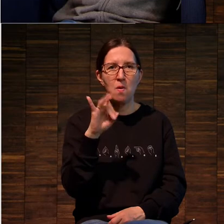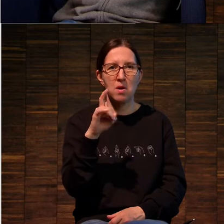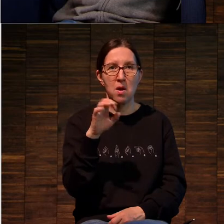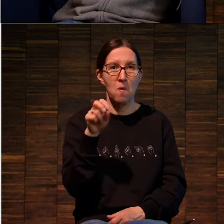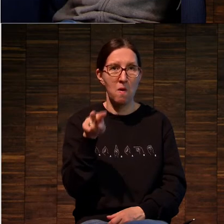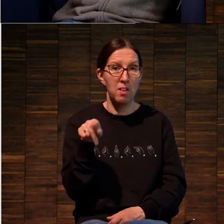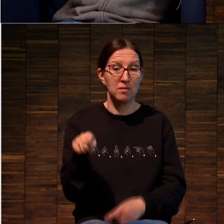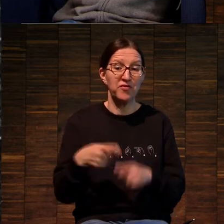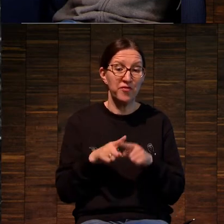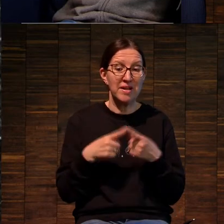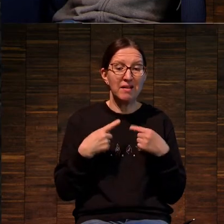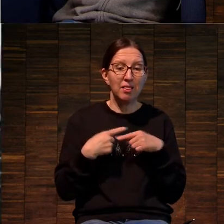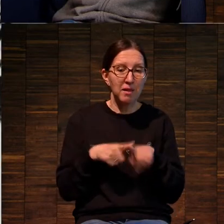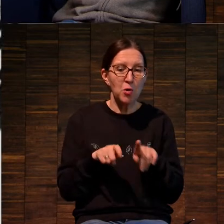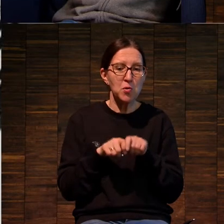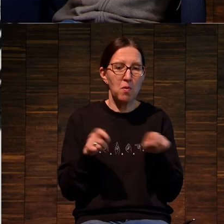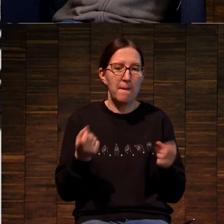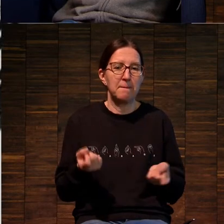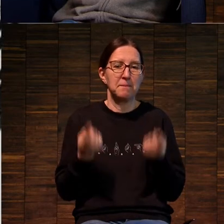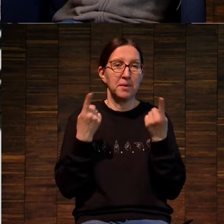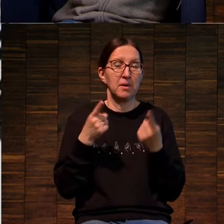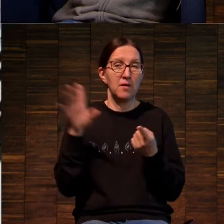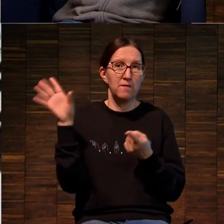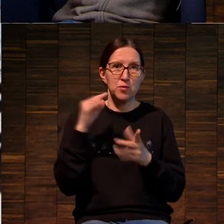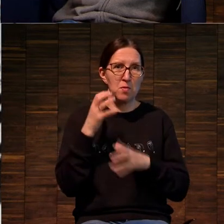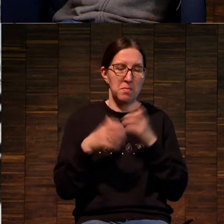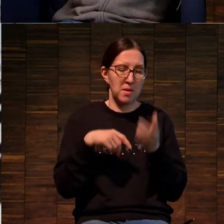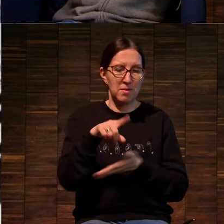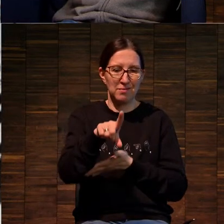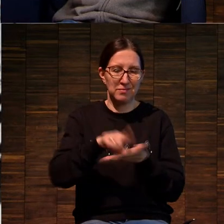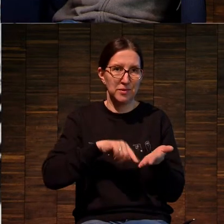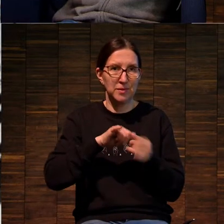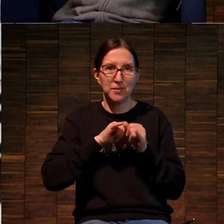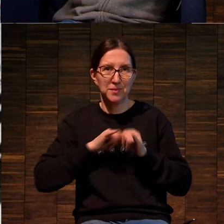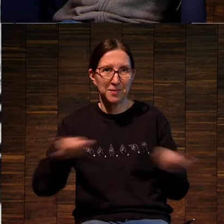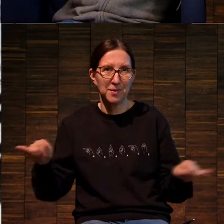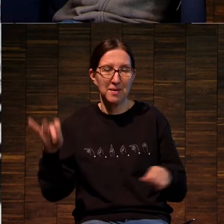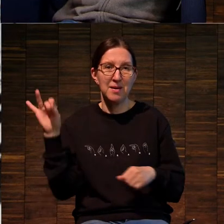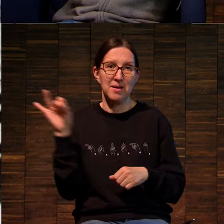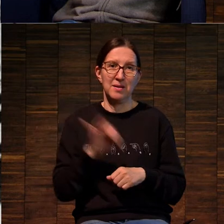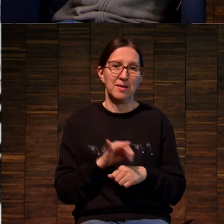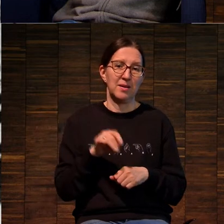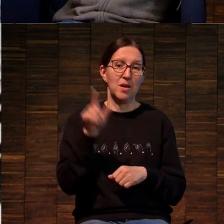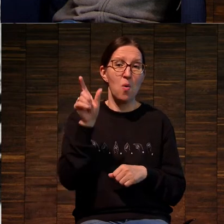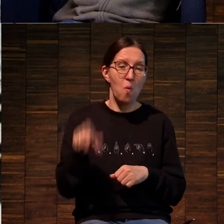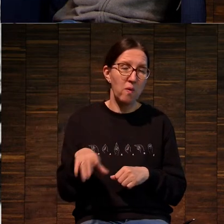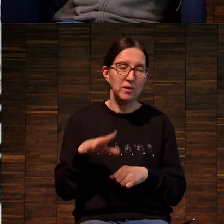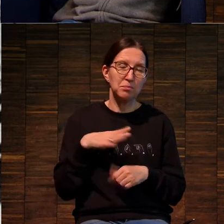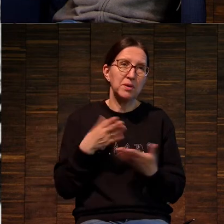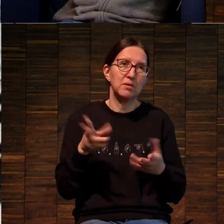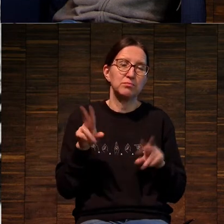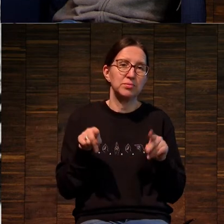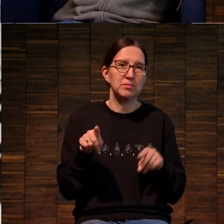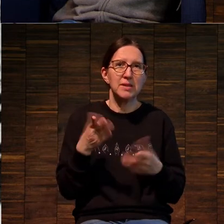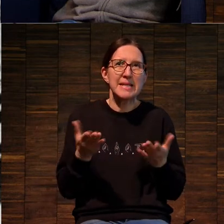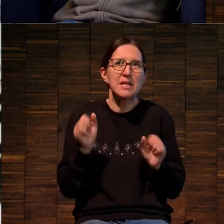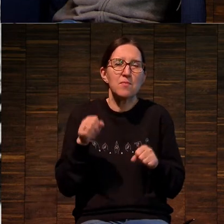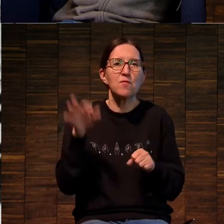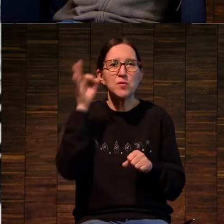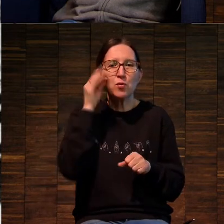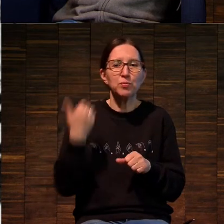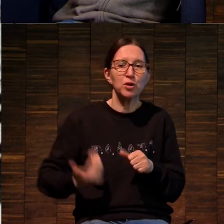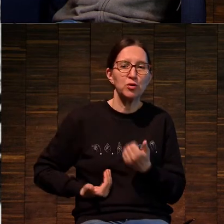технику во многом открыл для всего мира и который был... Опять-таки, если мы вспомним